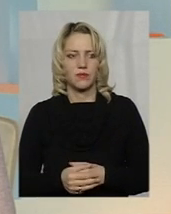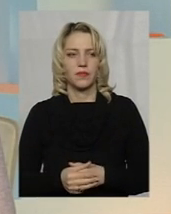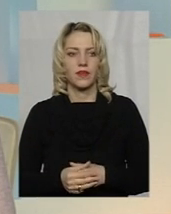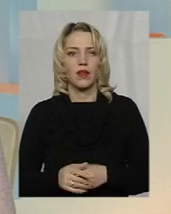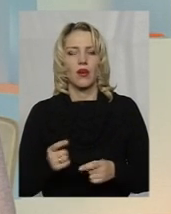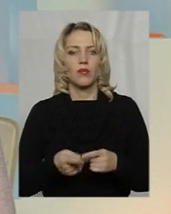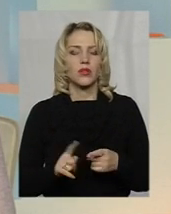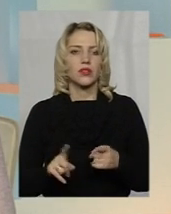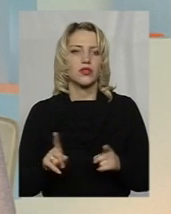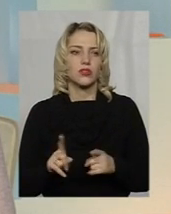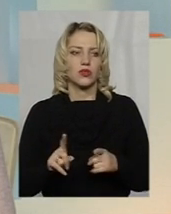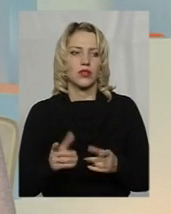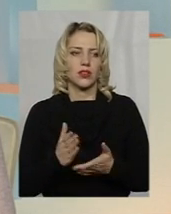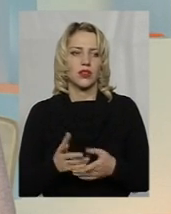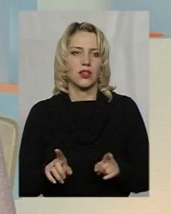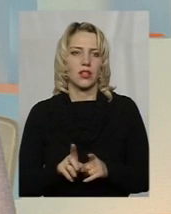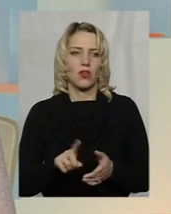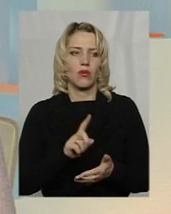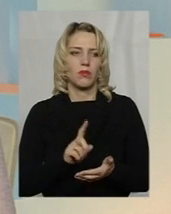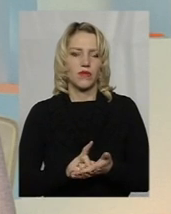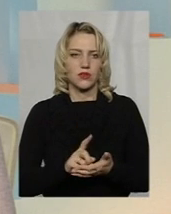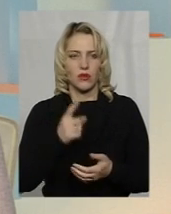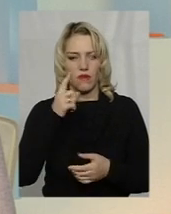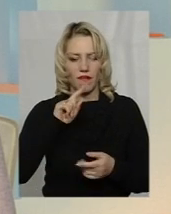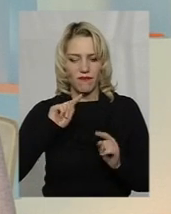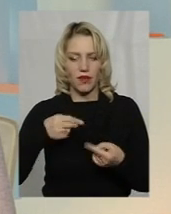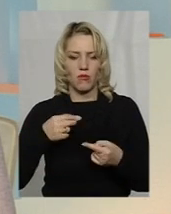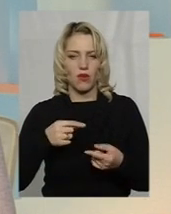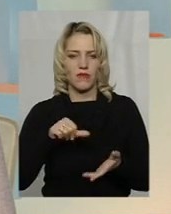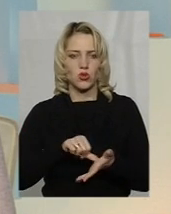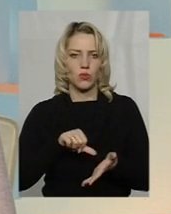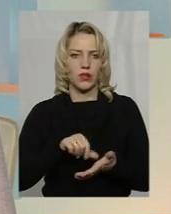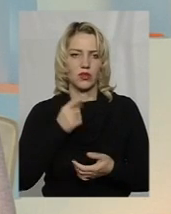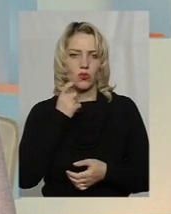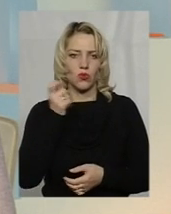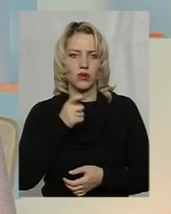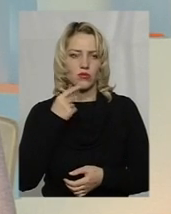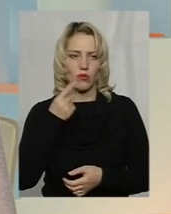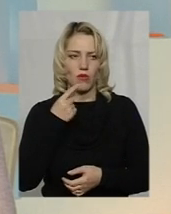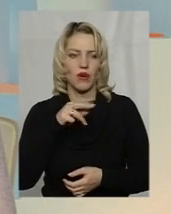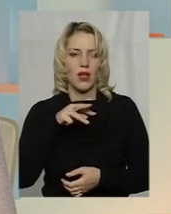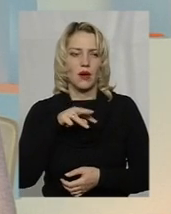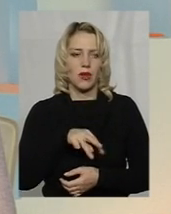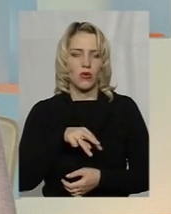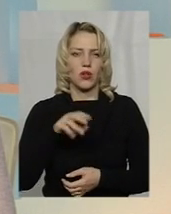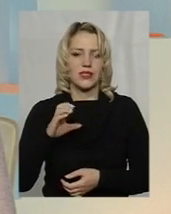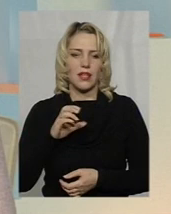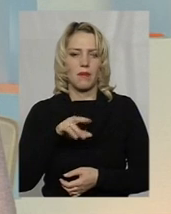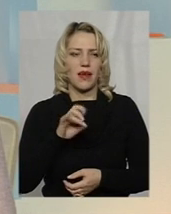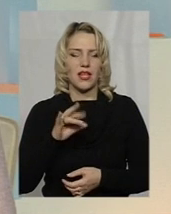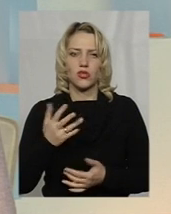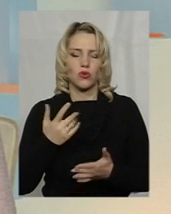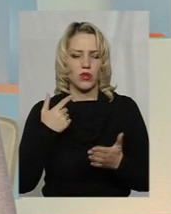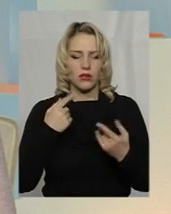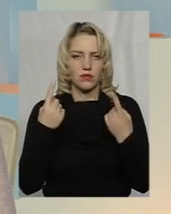про те, що є така обов'язкова вимога виступати українською мовою. Микола Сергійович Панащенко, людина, яку я глибоко